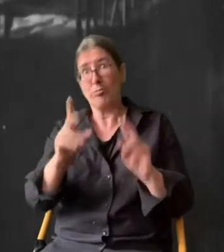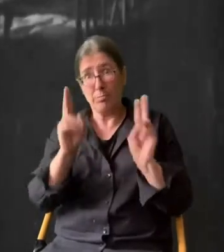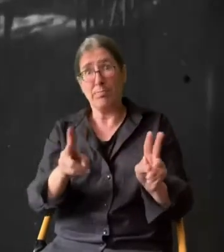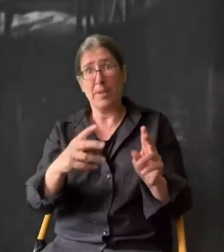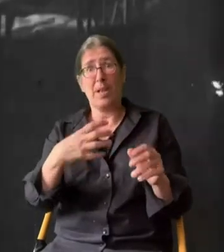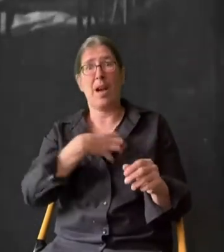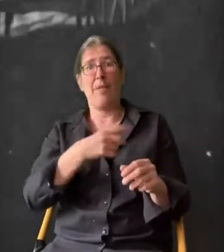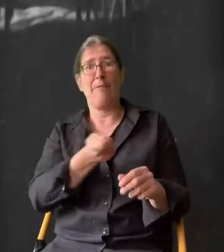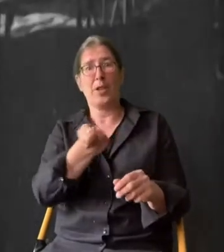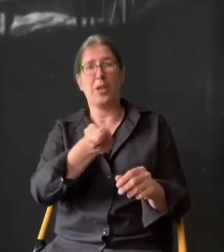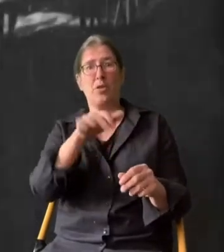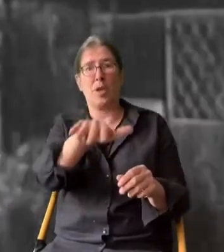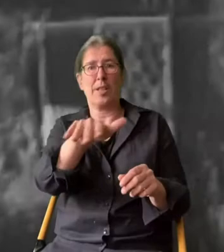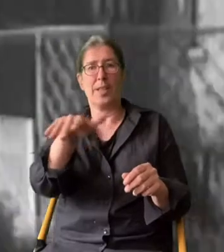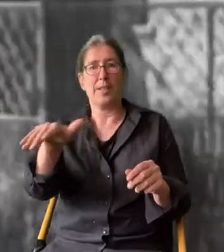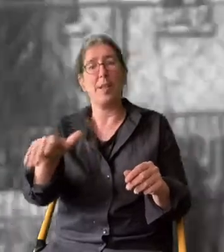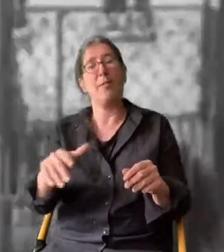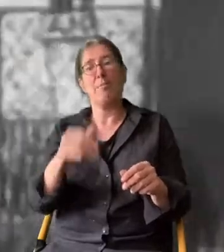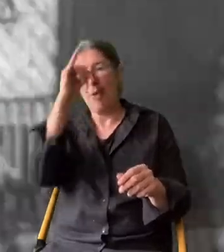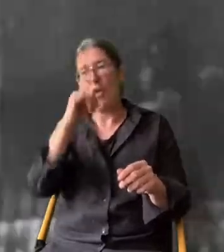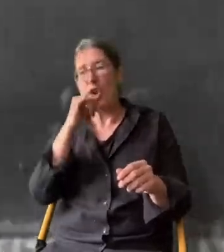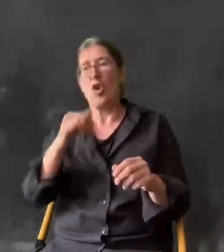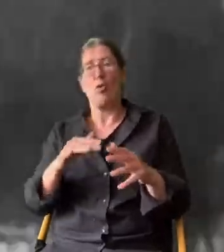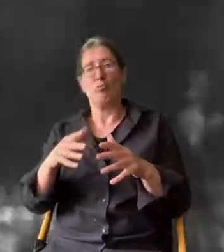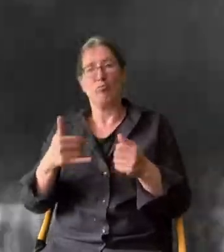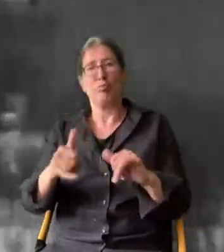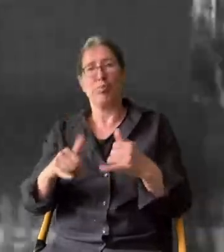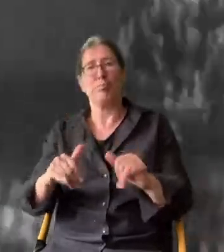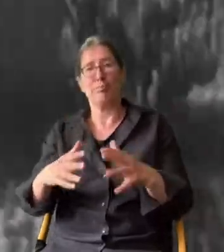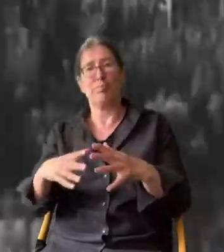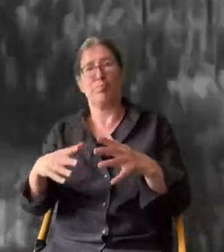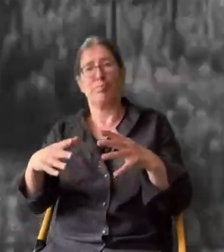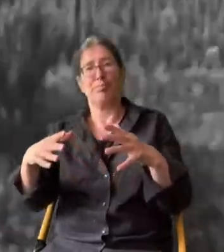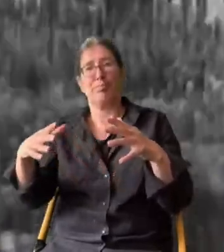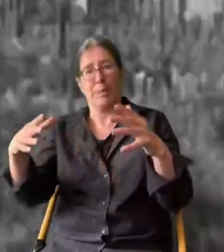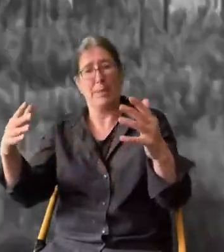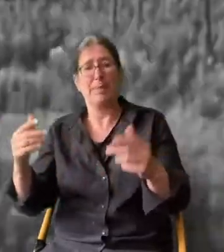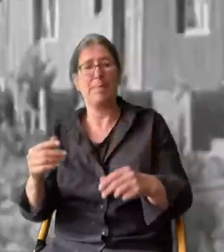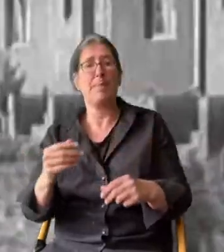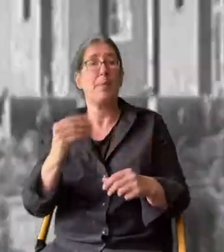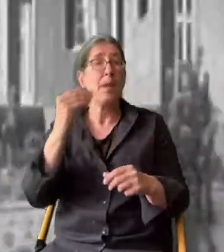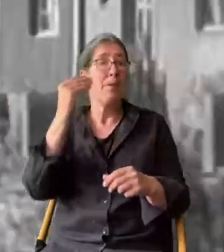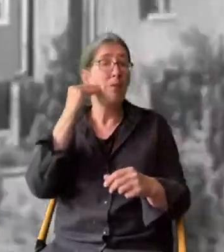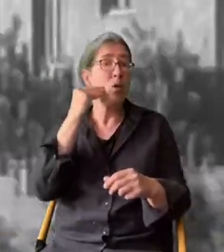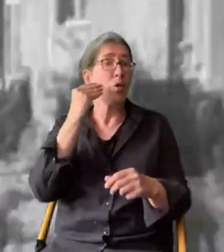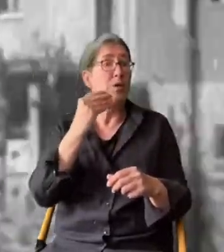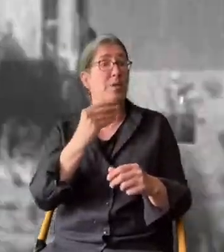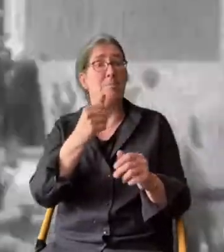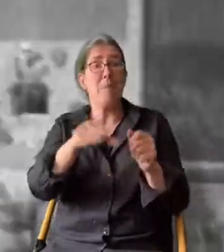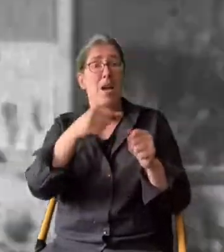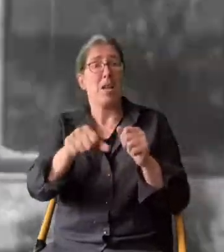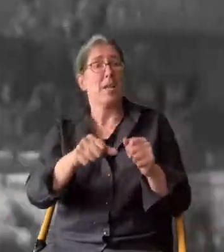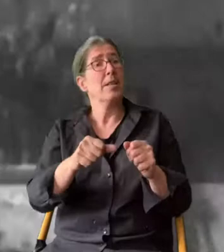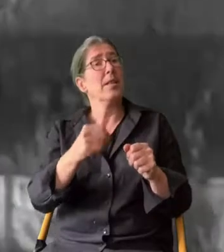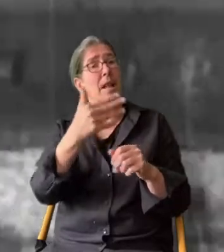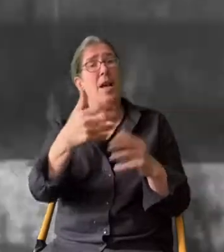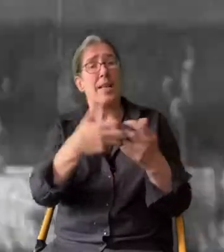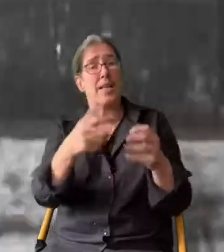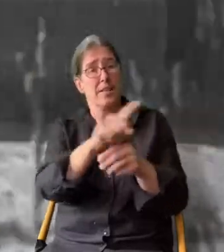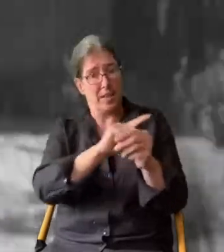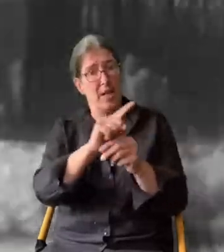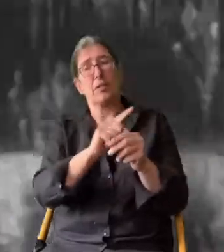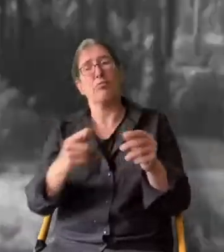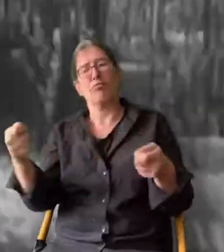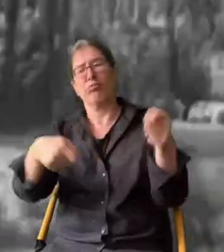versichert. Die Bevölkerung wächst und wächst. Der Wohnungsmangel der Nachkriegszeit wird mit sozialem